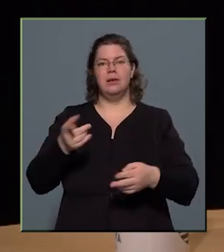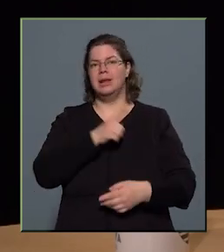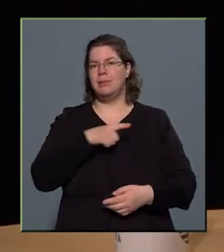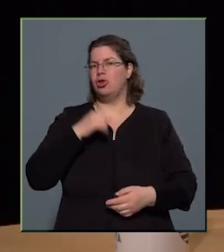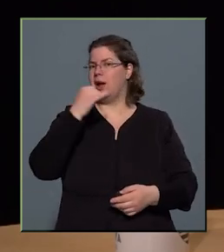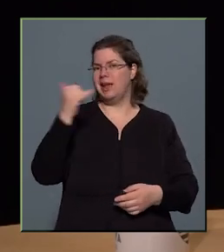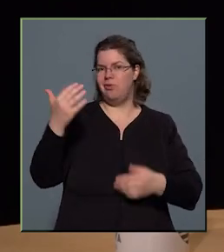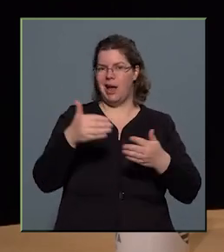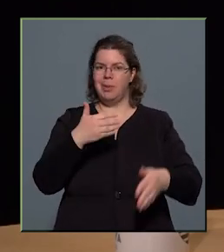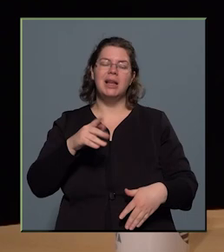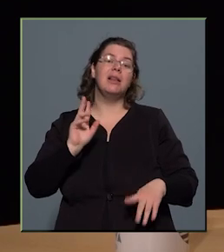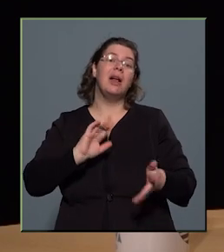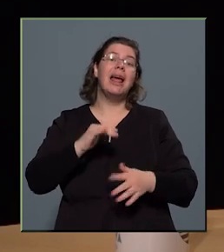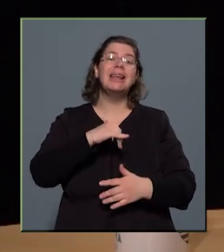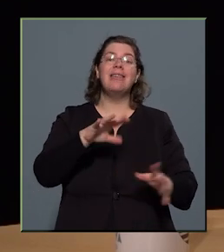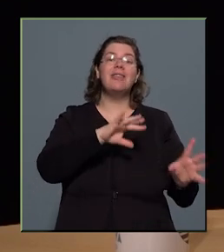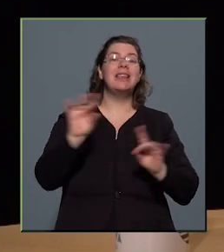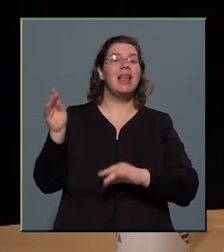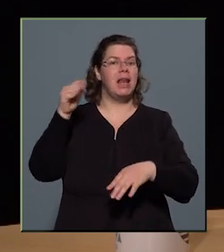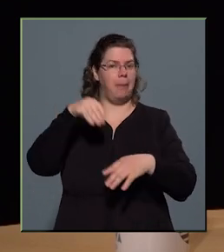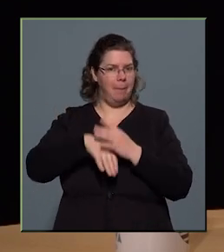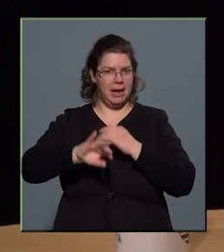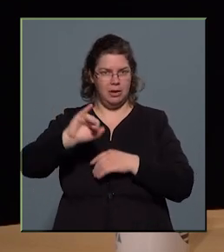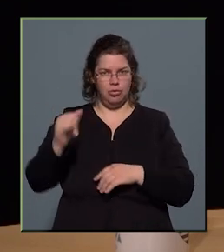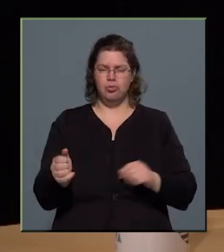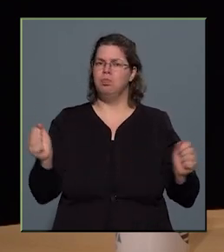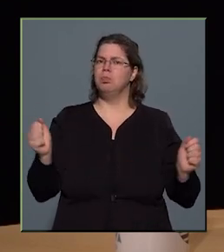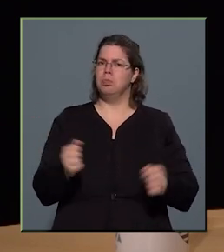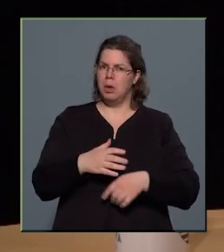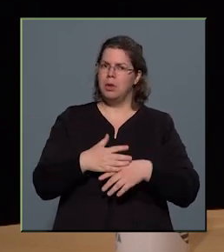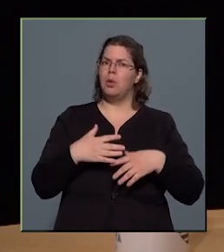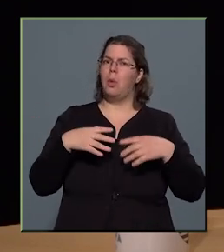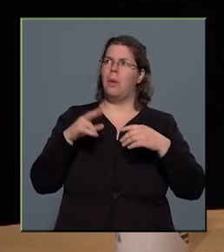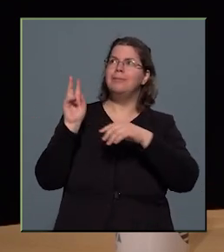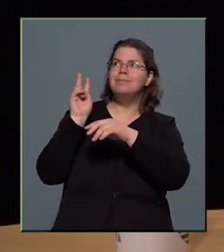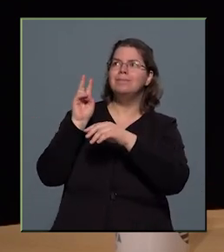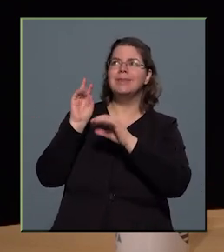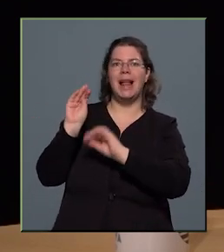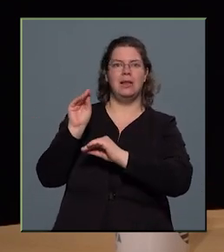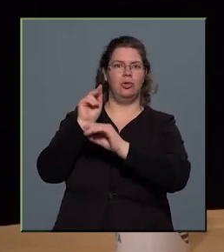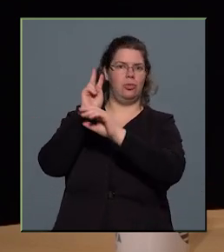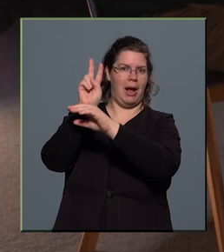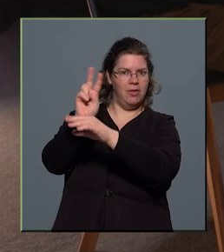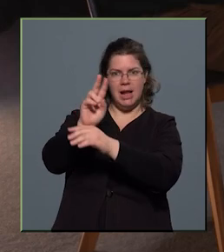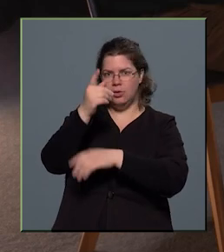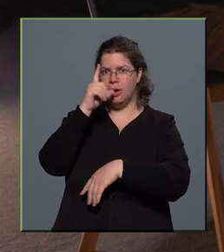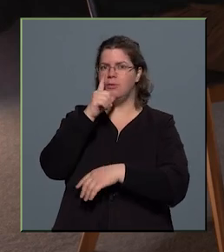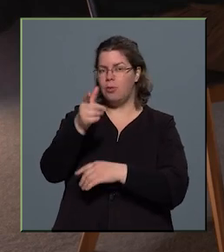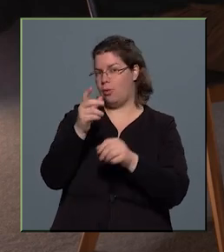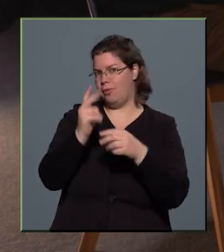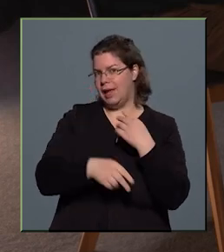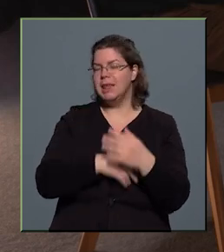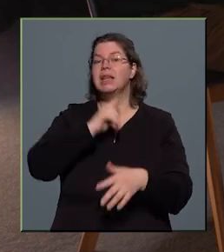években, hanem talán évtizedekben is nagyon jelentős megfigyeléseket fog végezni. De hát